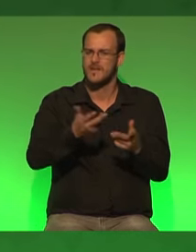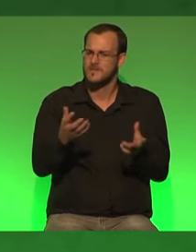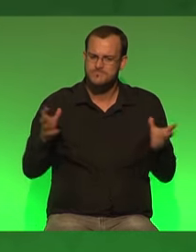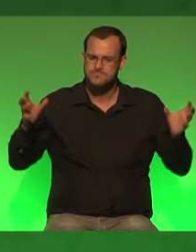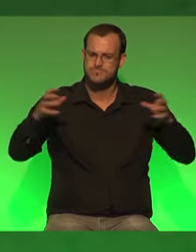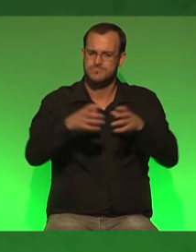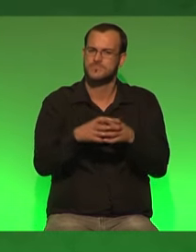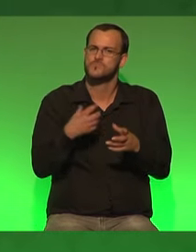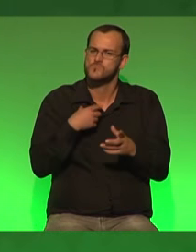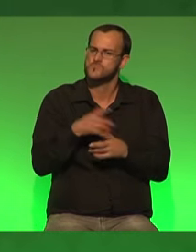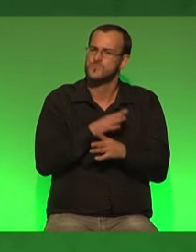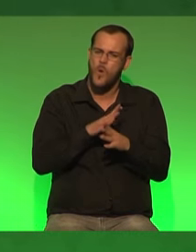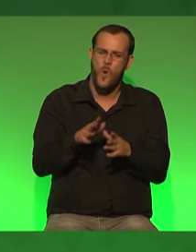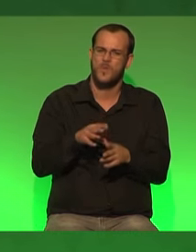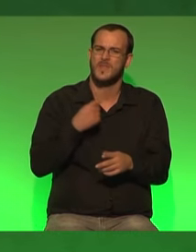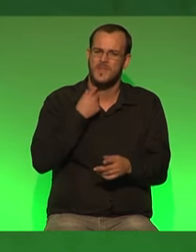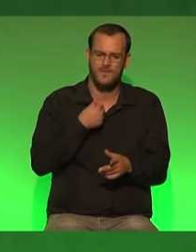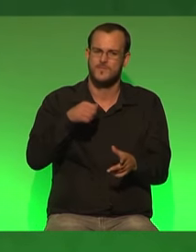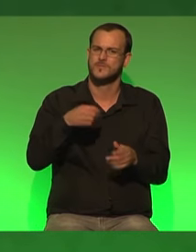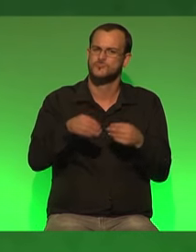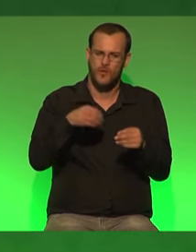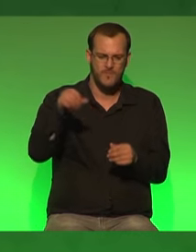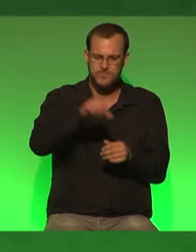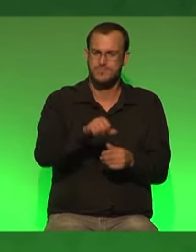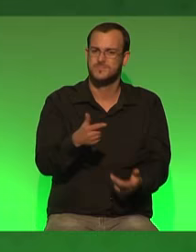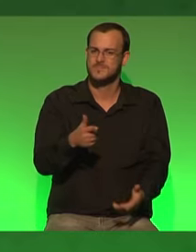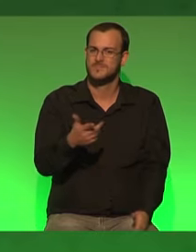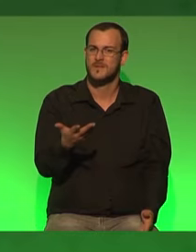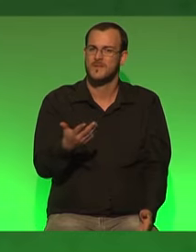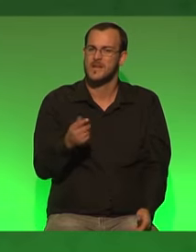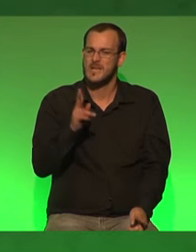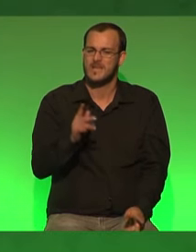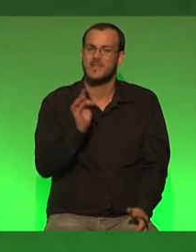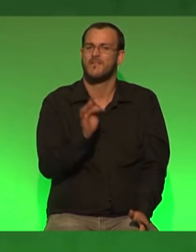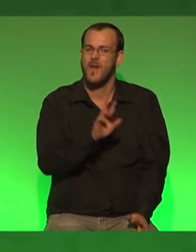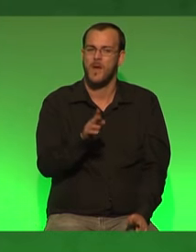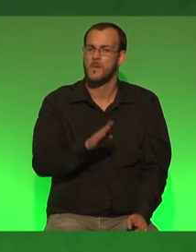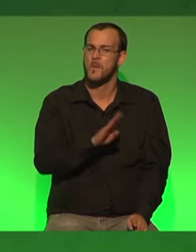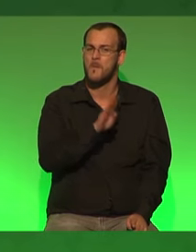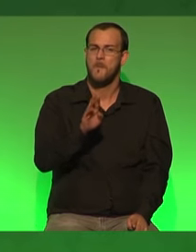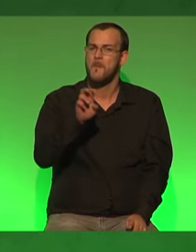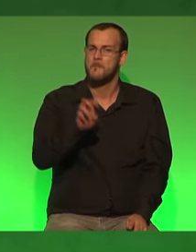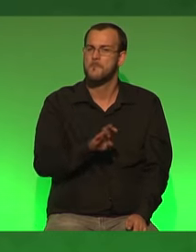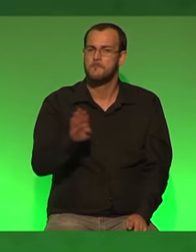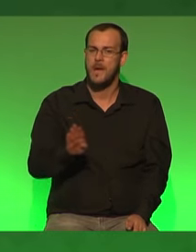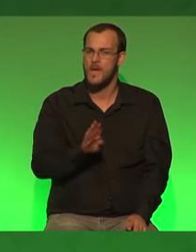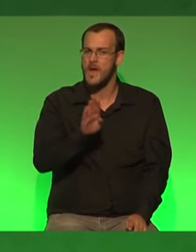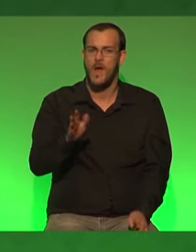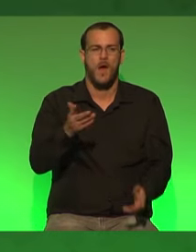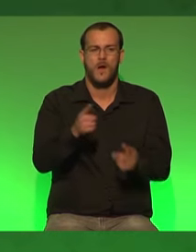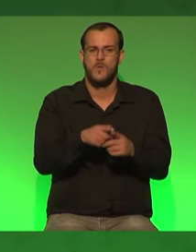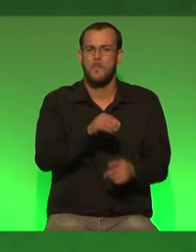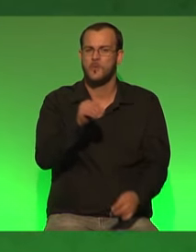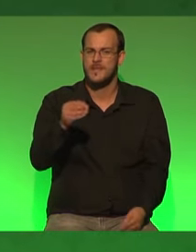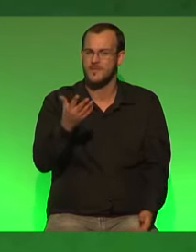pestizidfreies nordrhein-westfalen weil der eigentliche gegner doch bayer und monsanto heißt lass uns dahin gehen wo es passiert